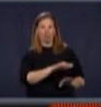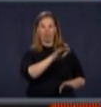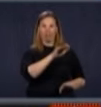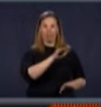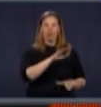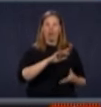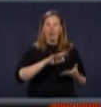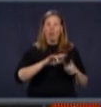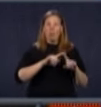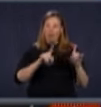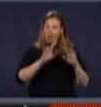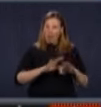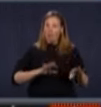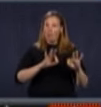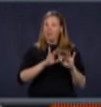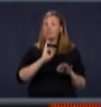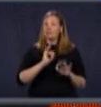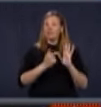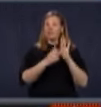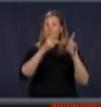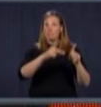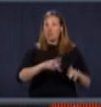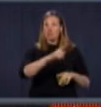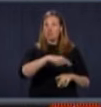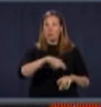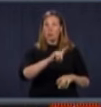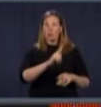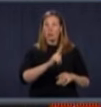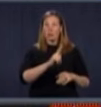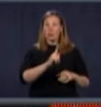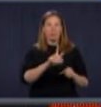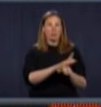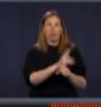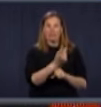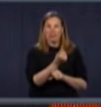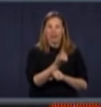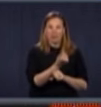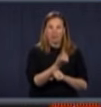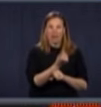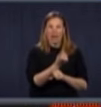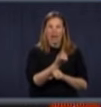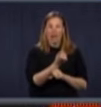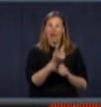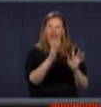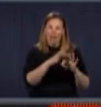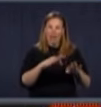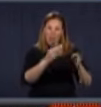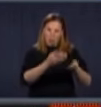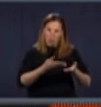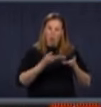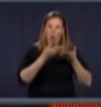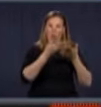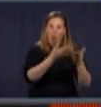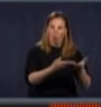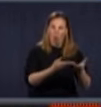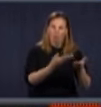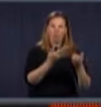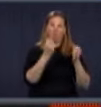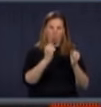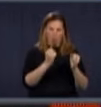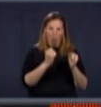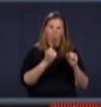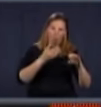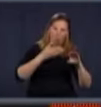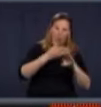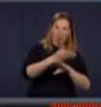des personnes moins riches ne perdent pas leur accès aux transports en commun parce qu'ils n pas de masques. Donc,